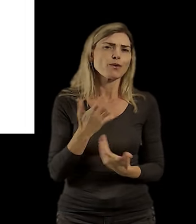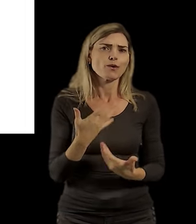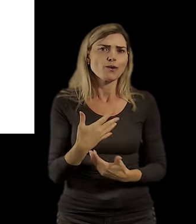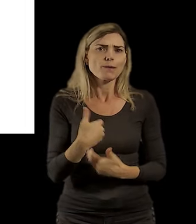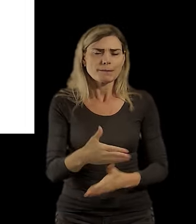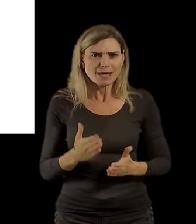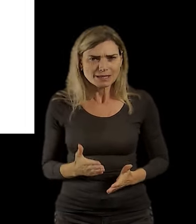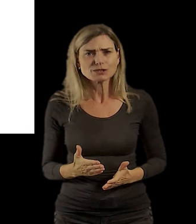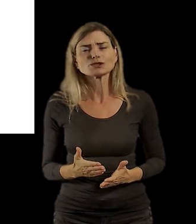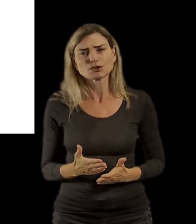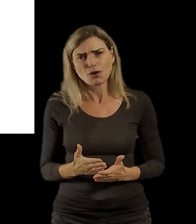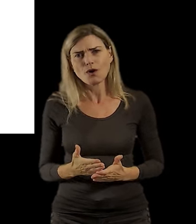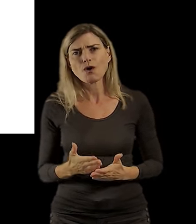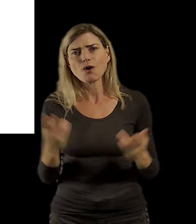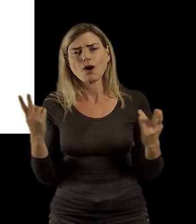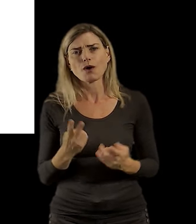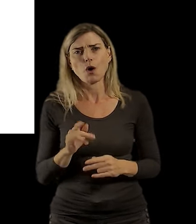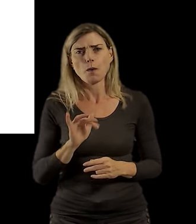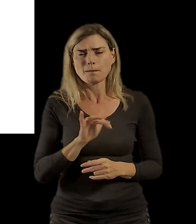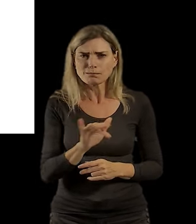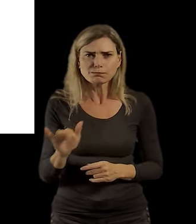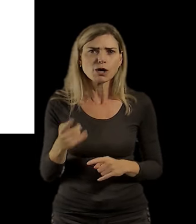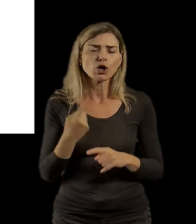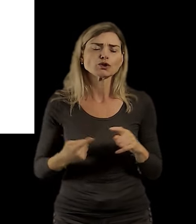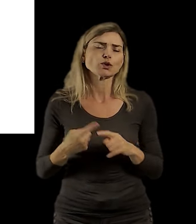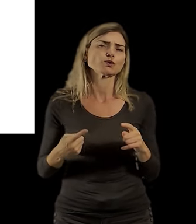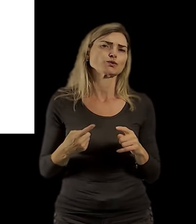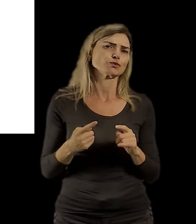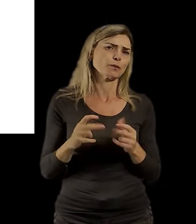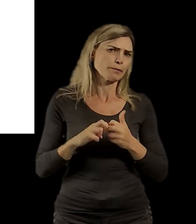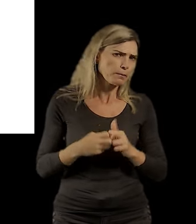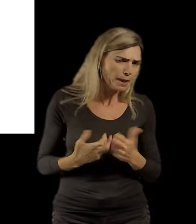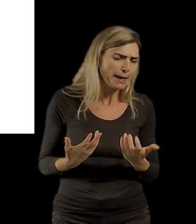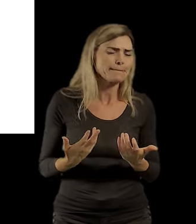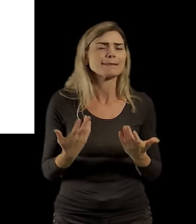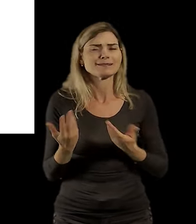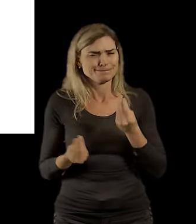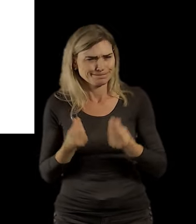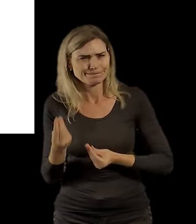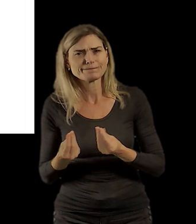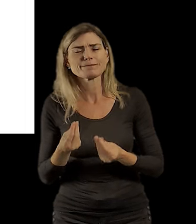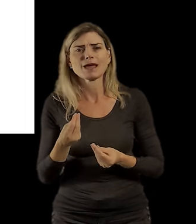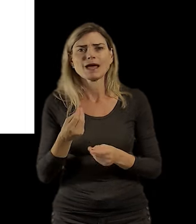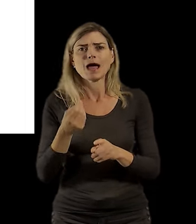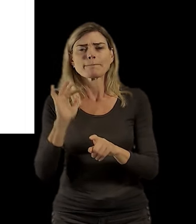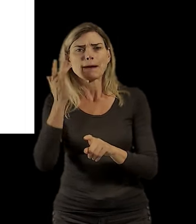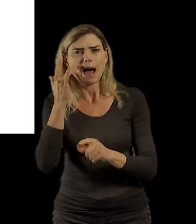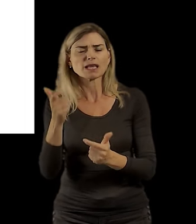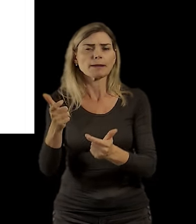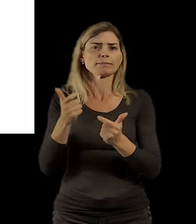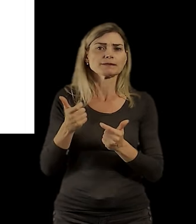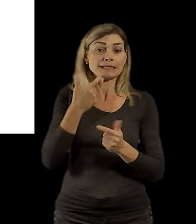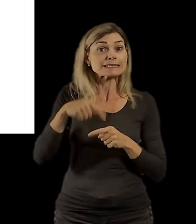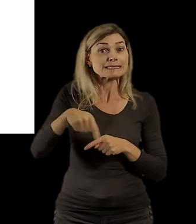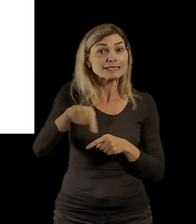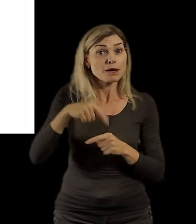má, řekněme, svoje specifika. Někdy vás brzdí třeba památkáři a podobně, ale